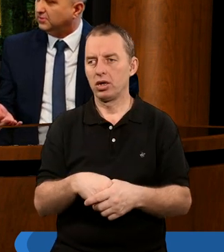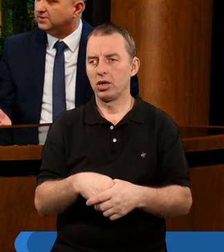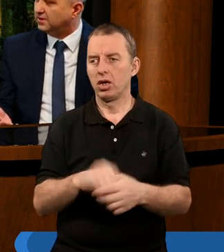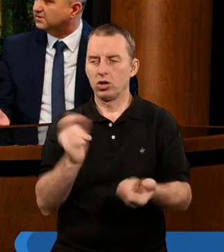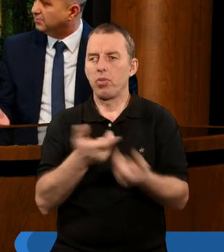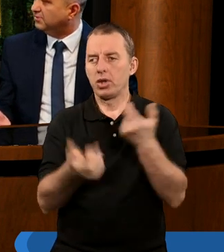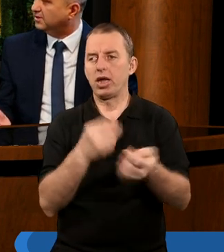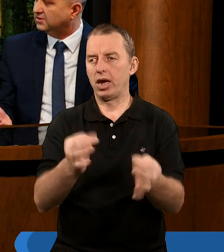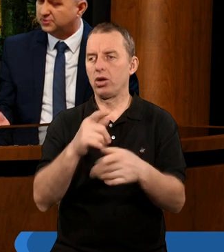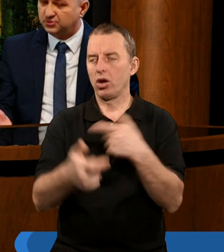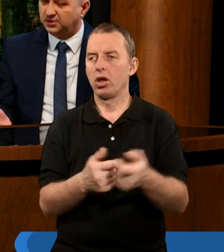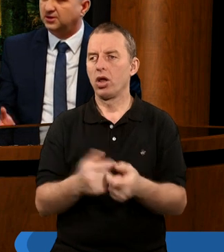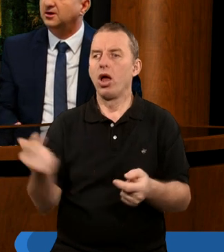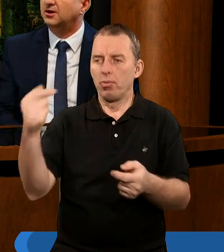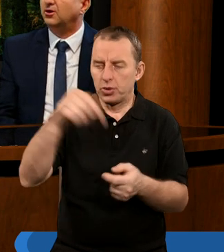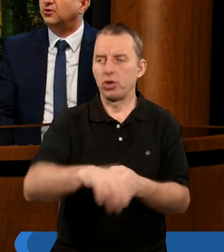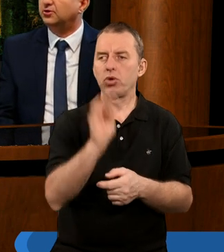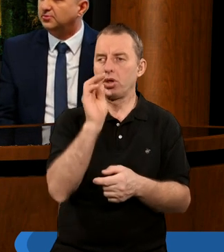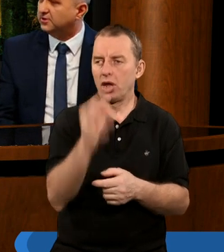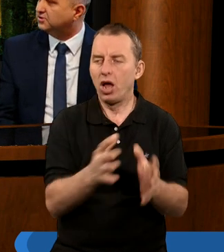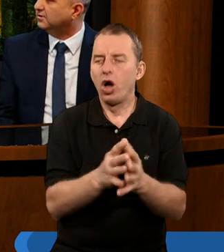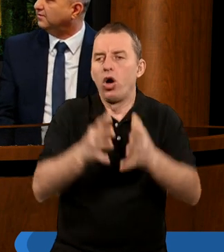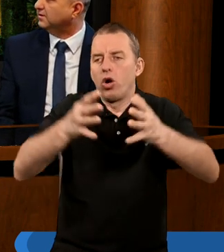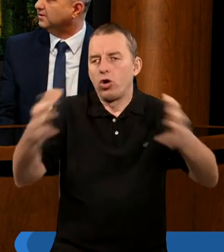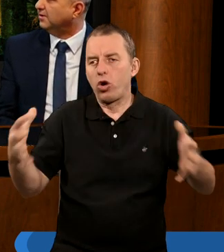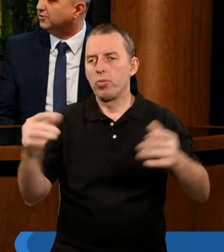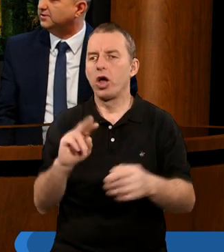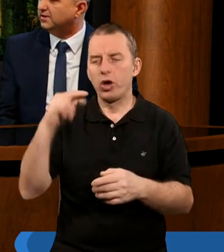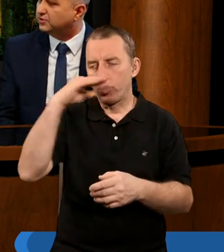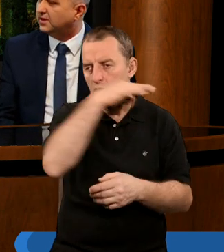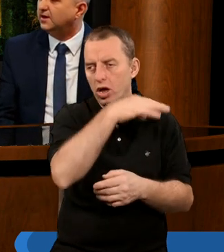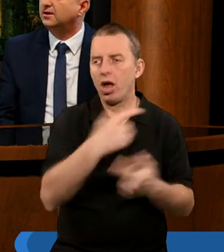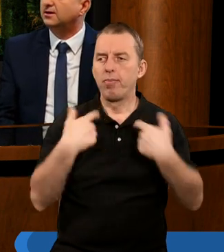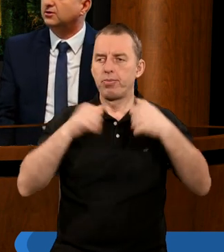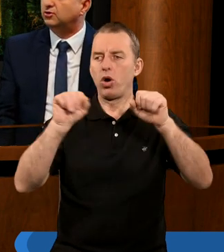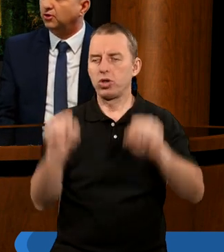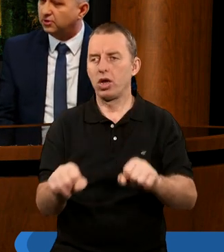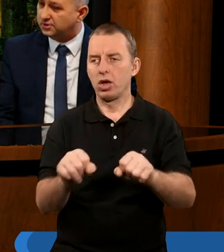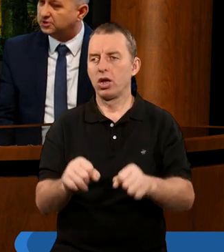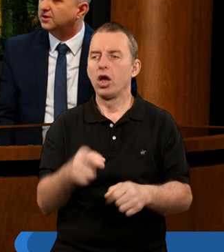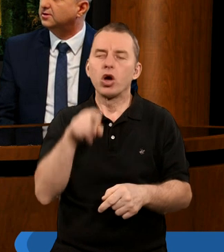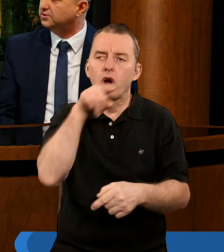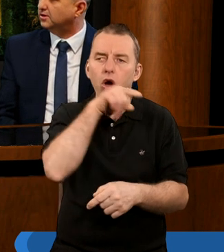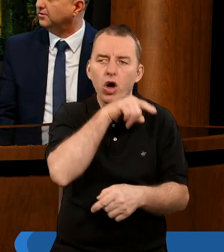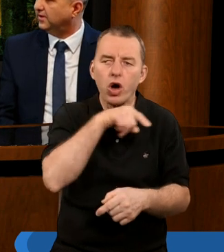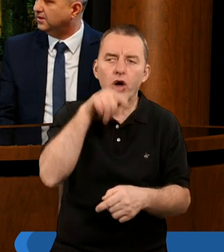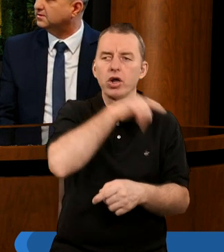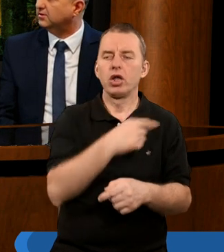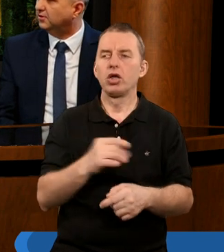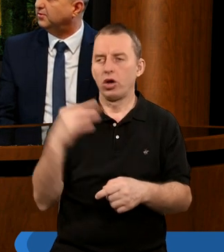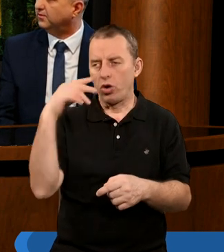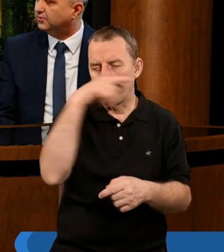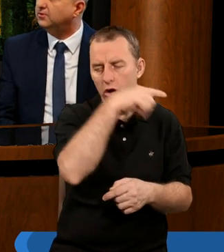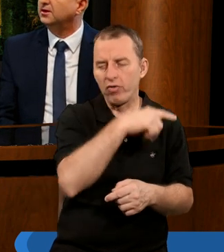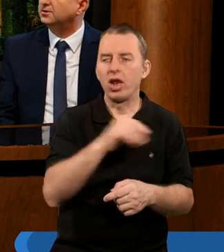Co my teraz zrobimy? Kiedy przyszło takie ogromne rozczarowanie, taka potężna gorycz rozczarowania